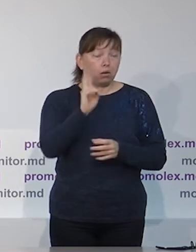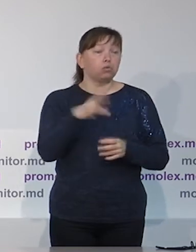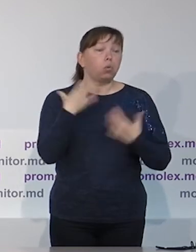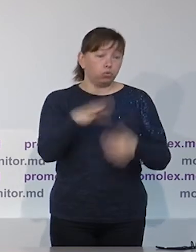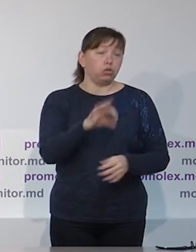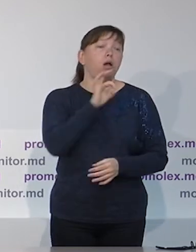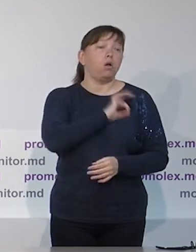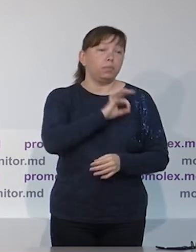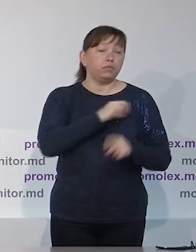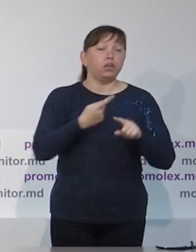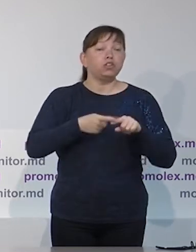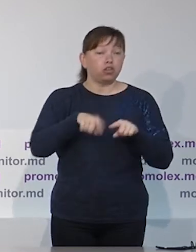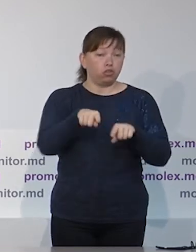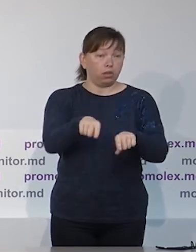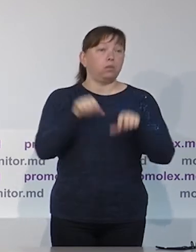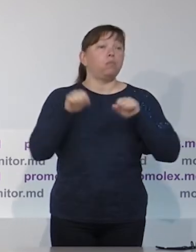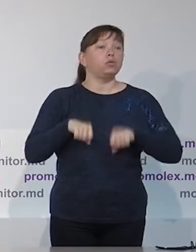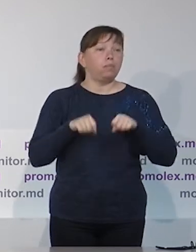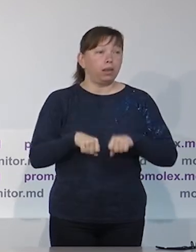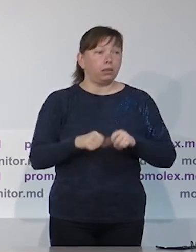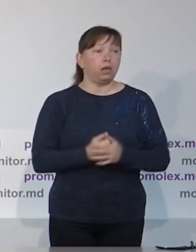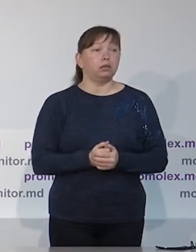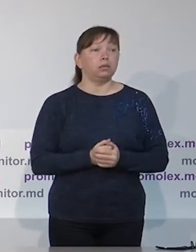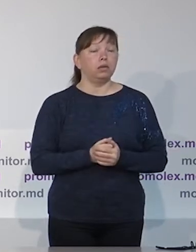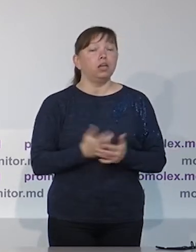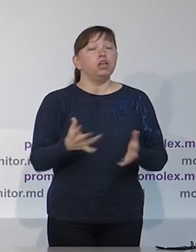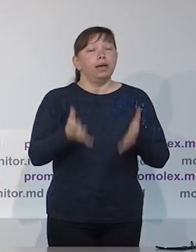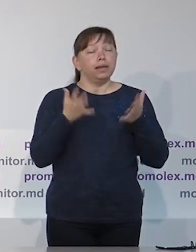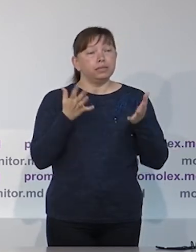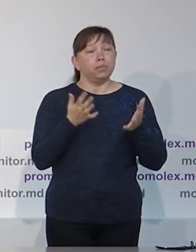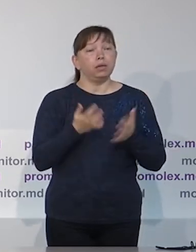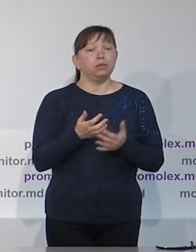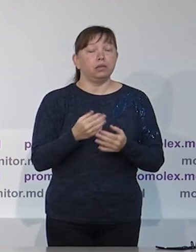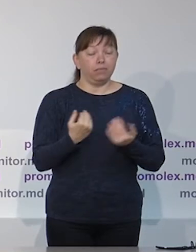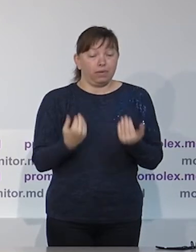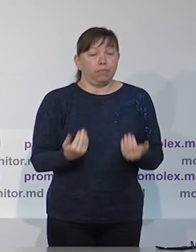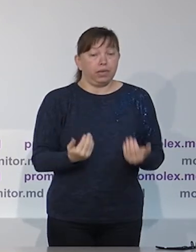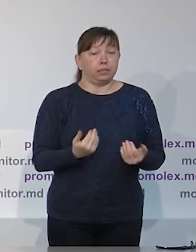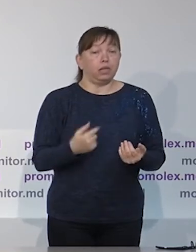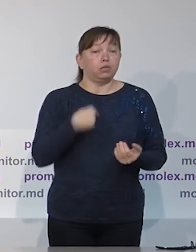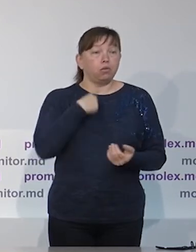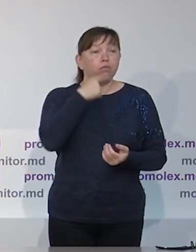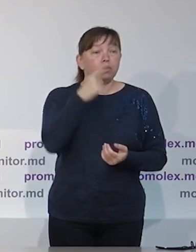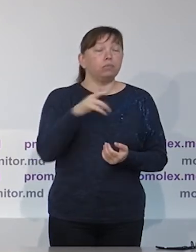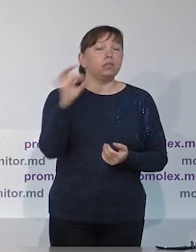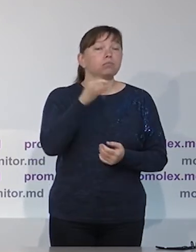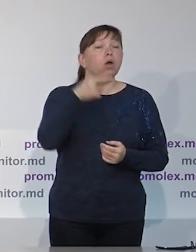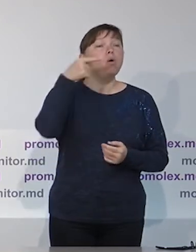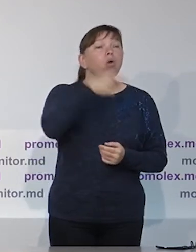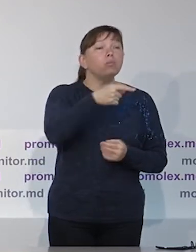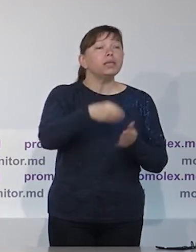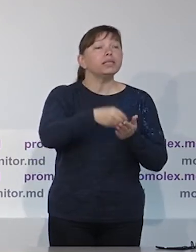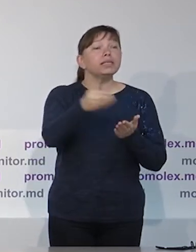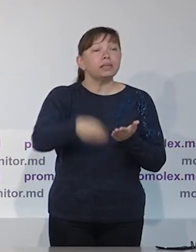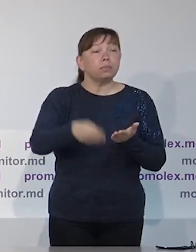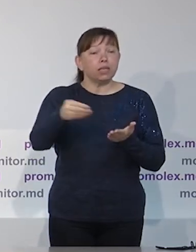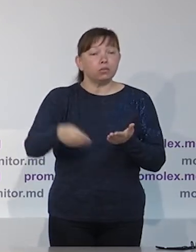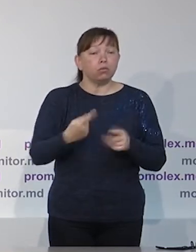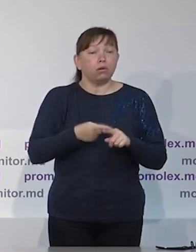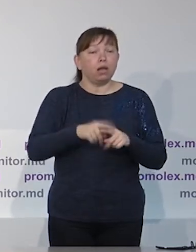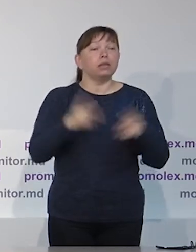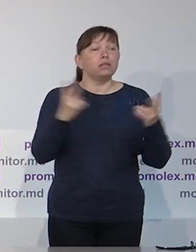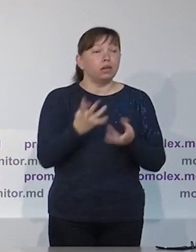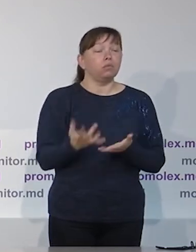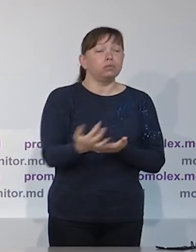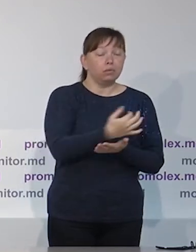аспект в контексте парламентских выборов, потому что у нас были или есть партии, которые уже воспользовались